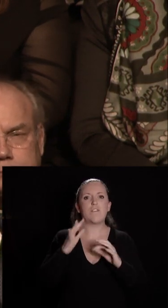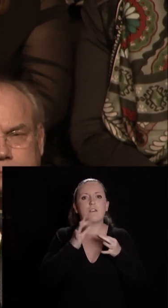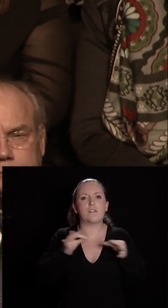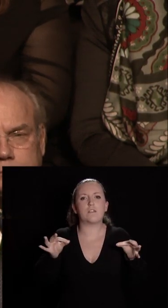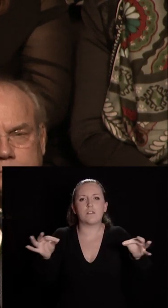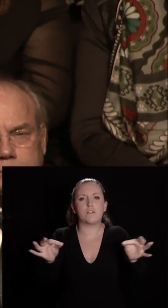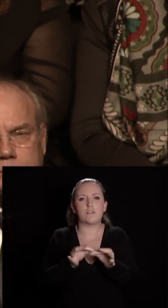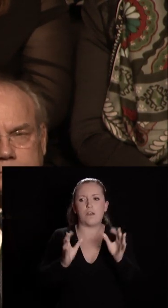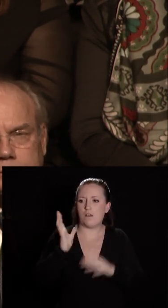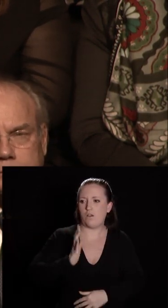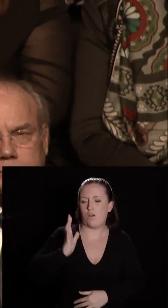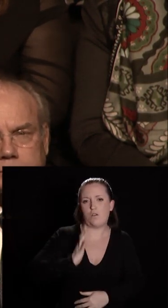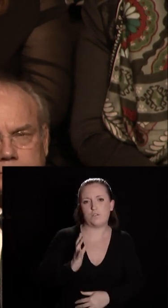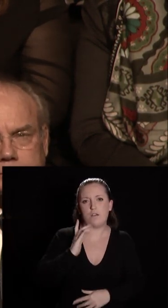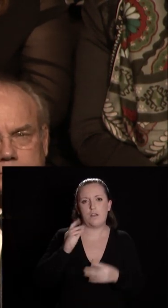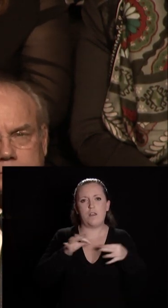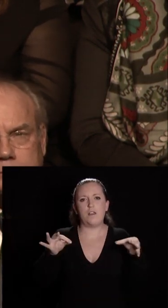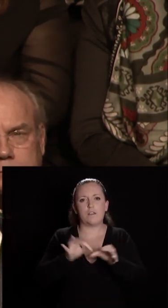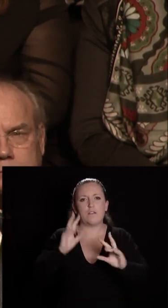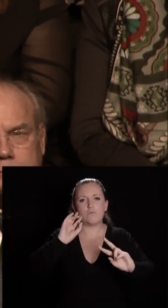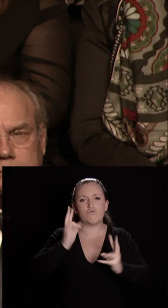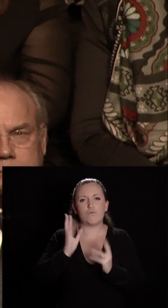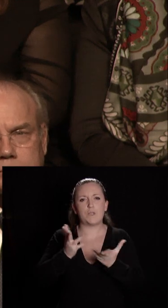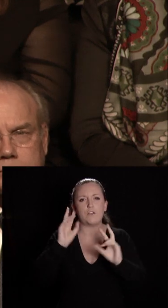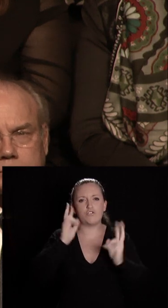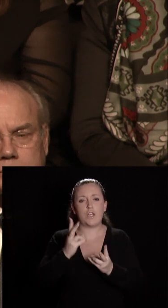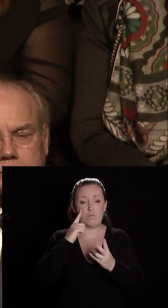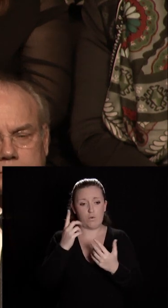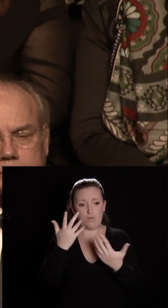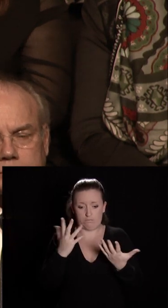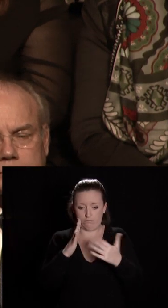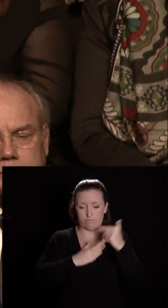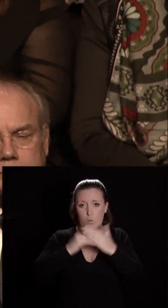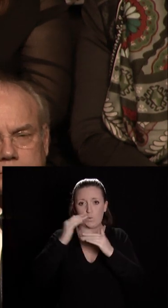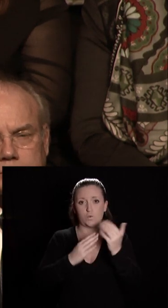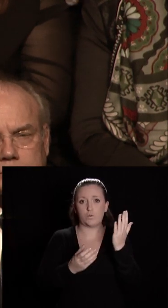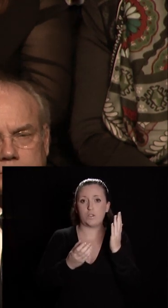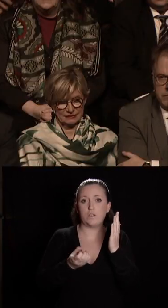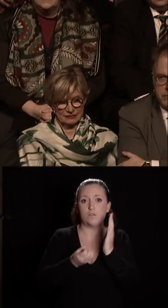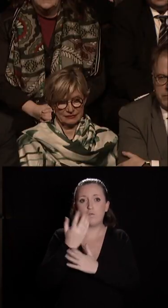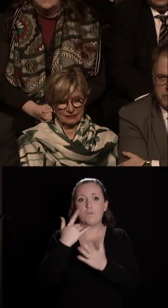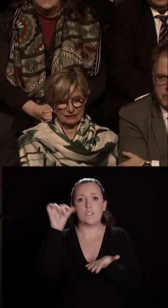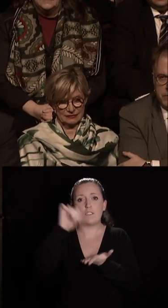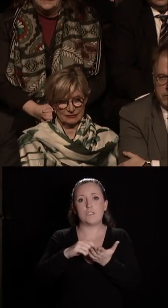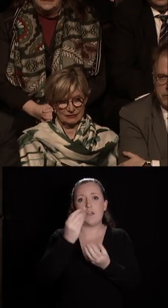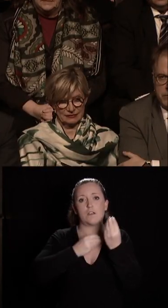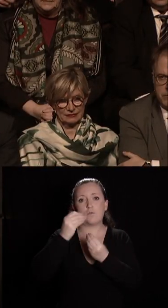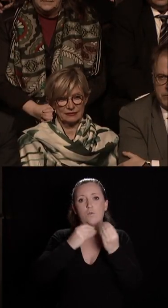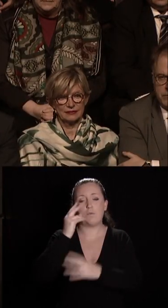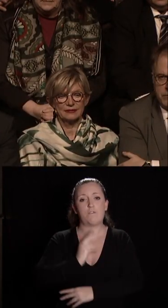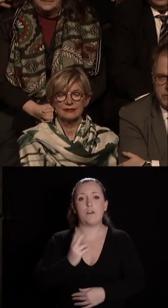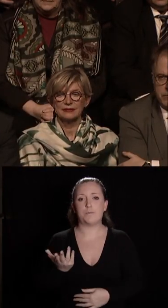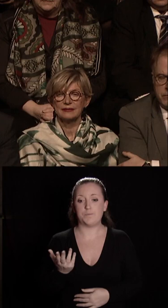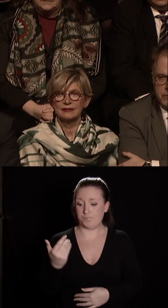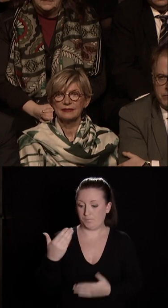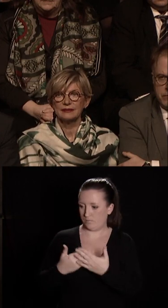de l'ancien hôpital général pour la construction de la cité internationale de la gastronomie et du vin. Nous avons réalisé cette